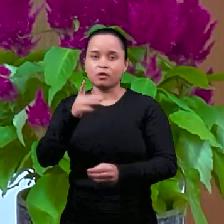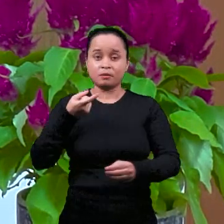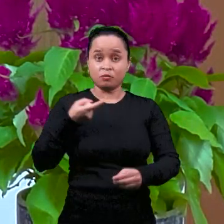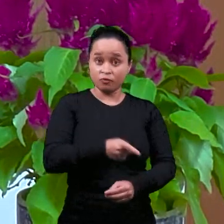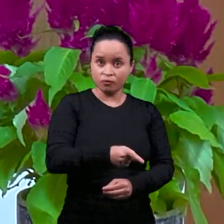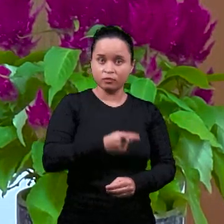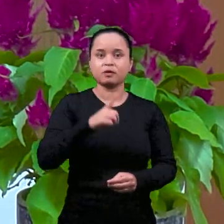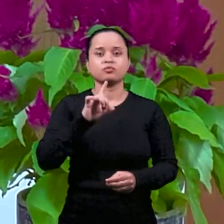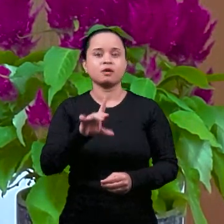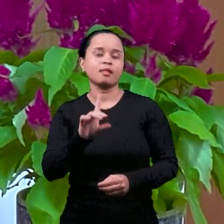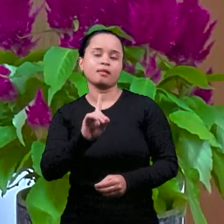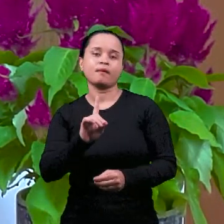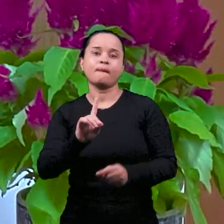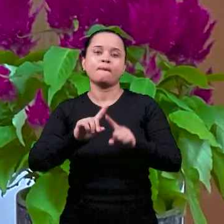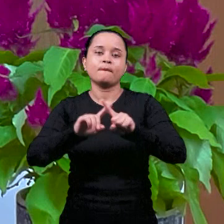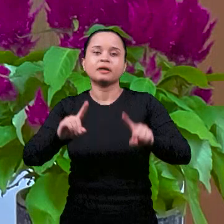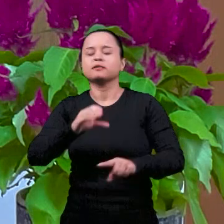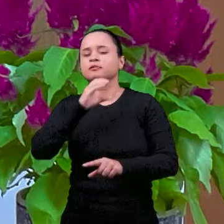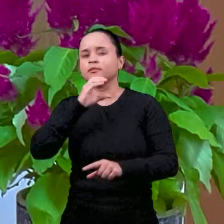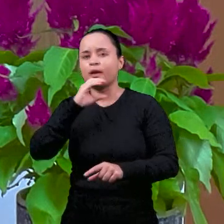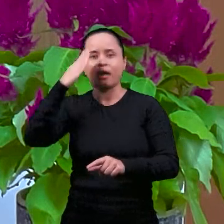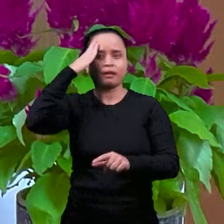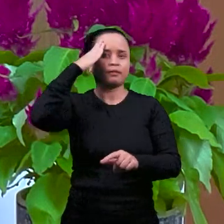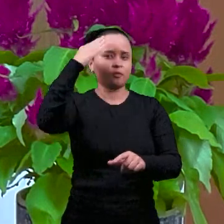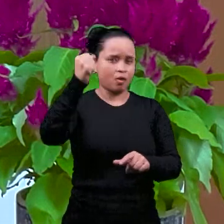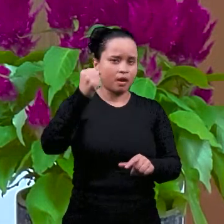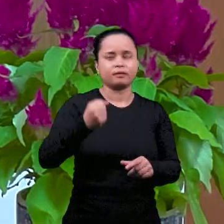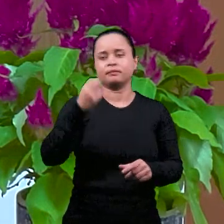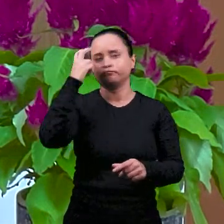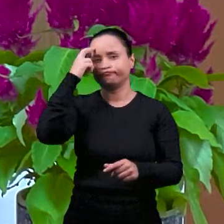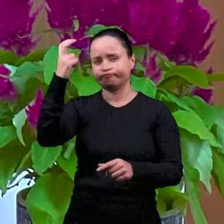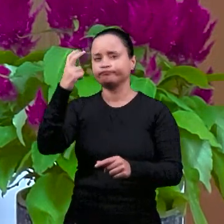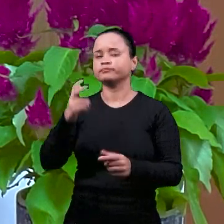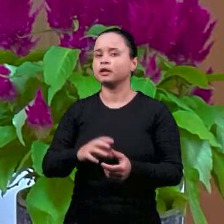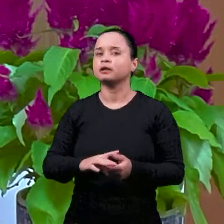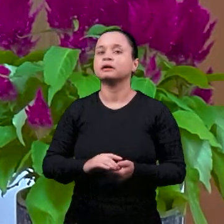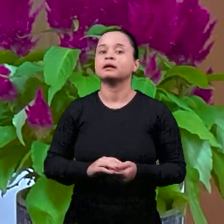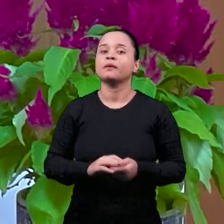в углублении этого познания, в углублении в мудрость.